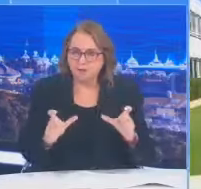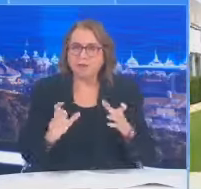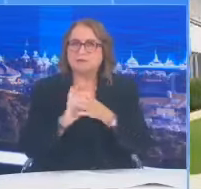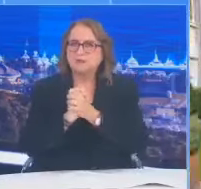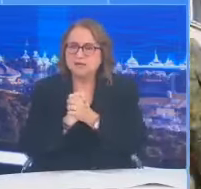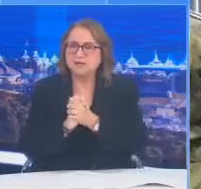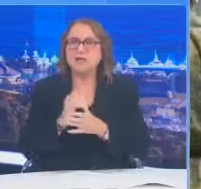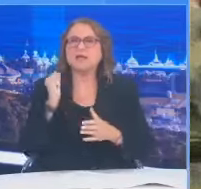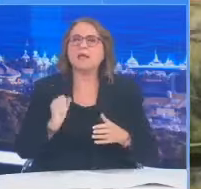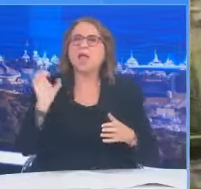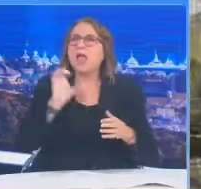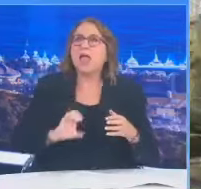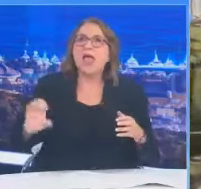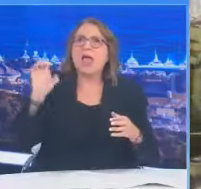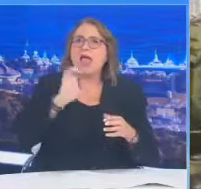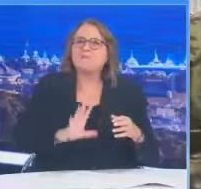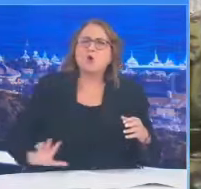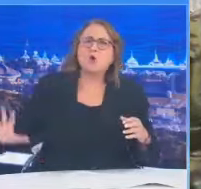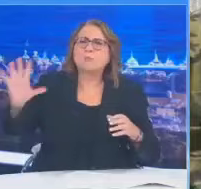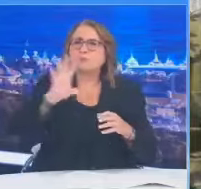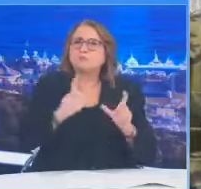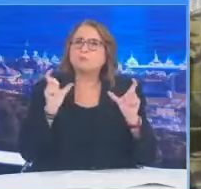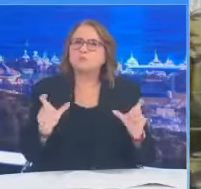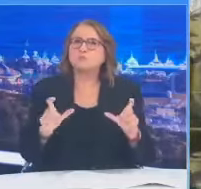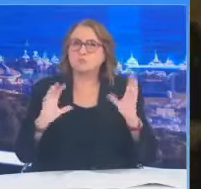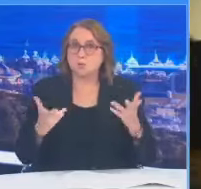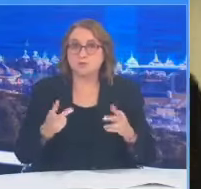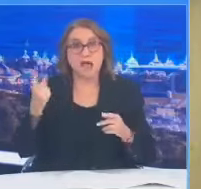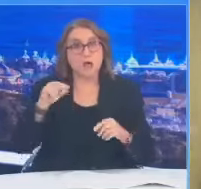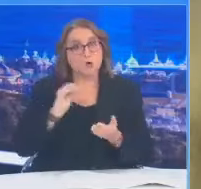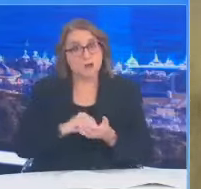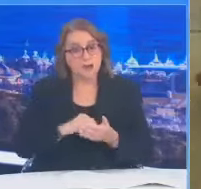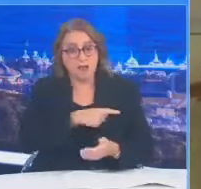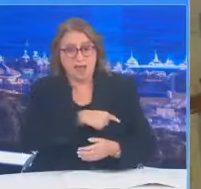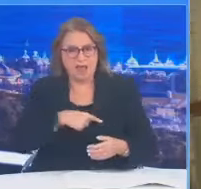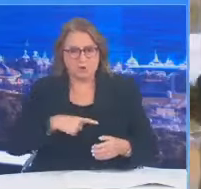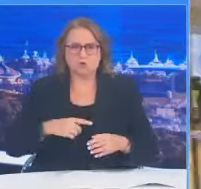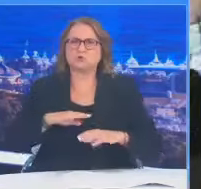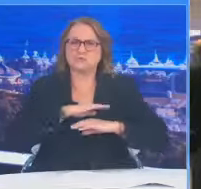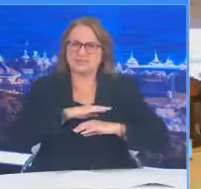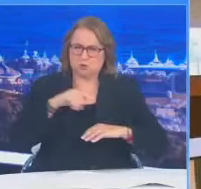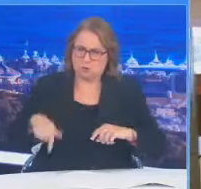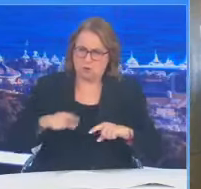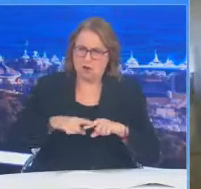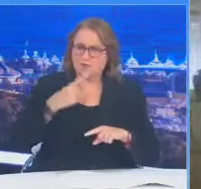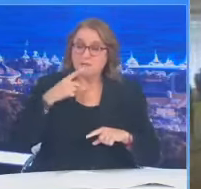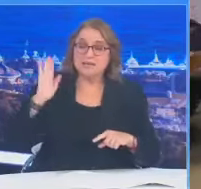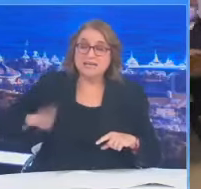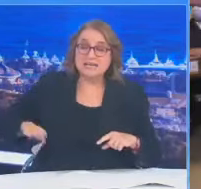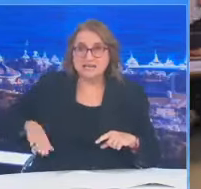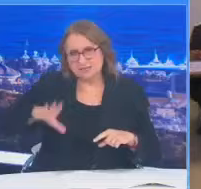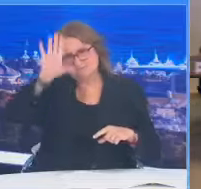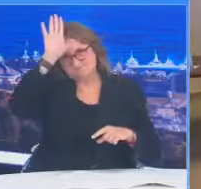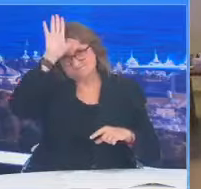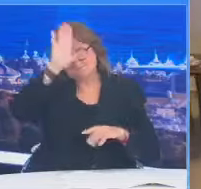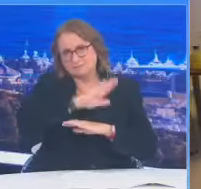χώρο. Στη στρατηγική σημασία που έχει η Κρήτη για ολόκληρη την περιοχή της Ανατολικής Μεσογείου αναφέρθηκε ο αρχηγός ΓΕΘΑ. Η Κρήτη